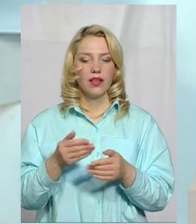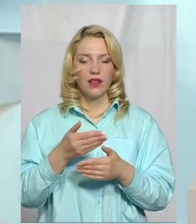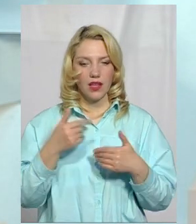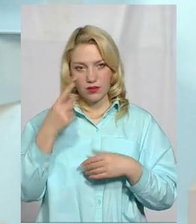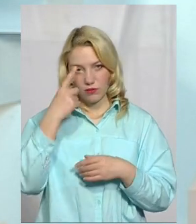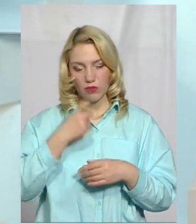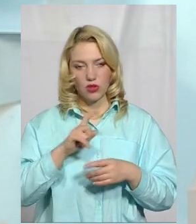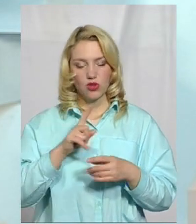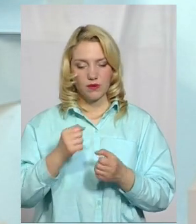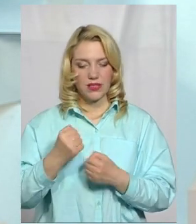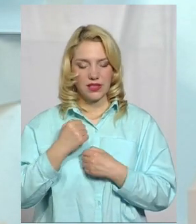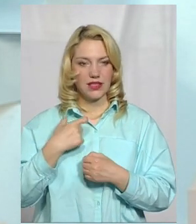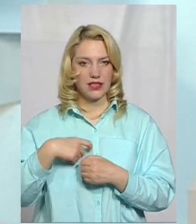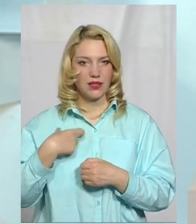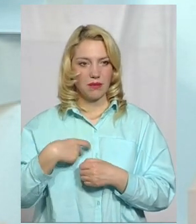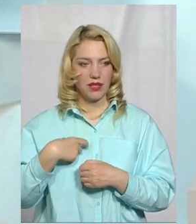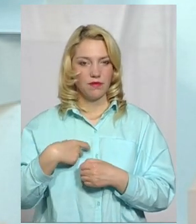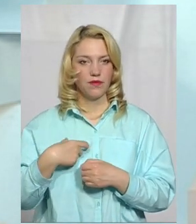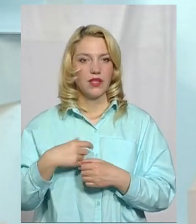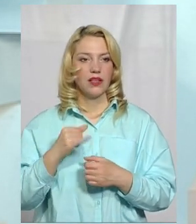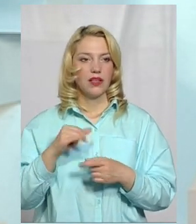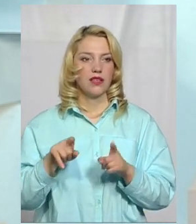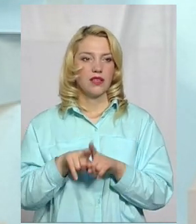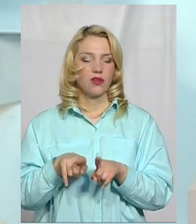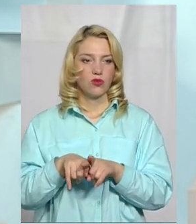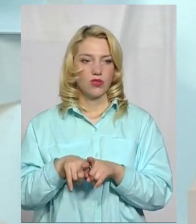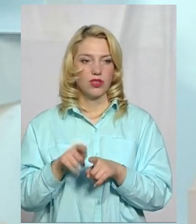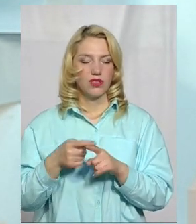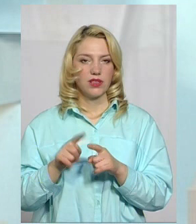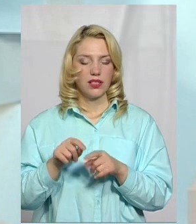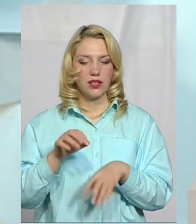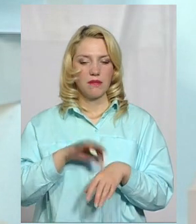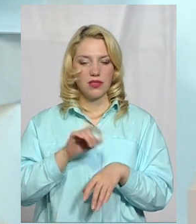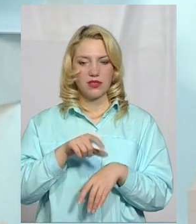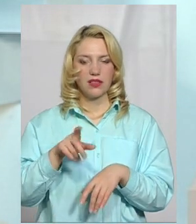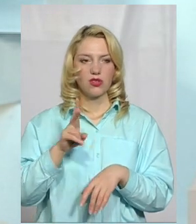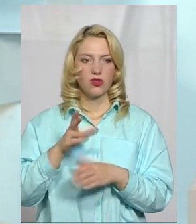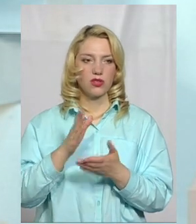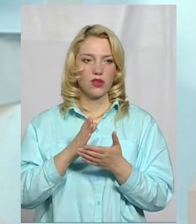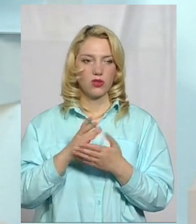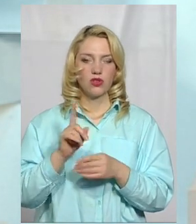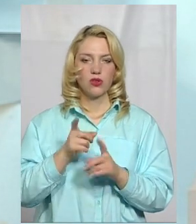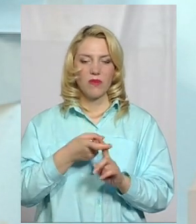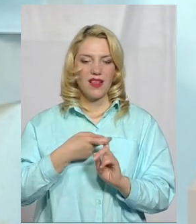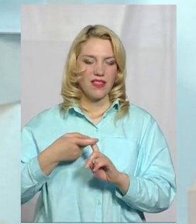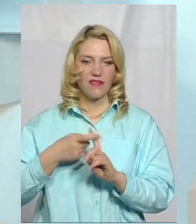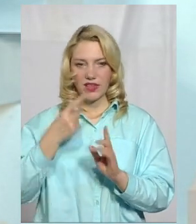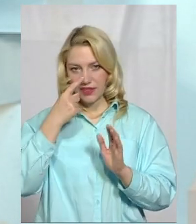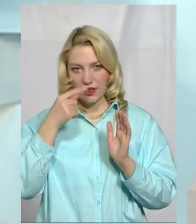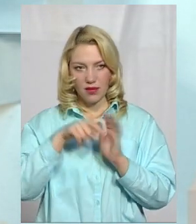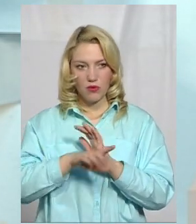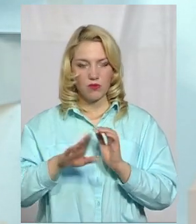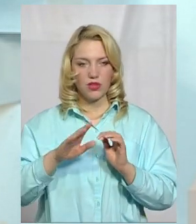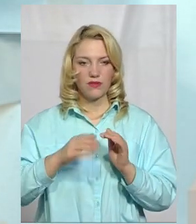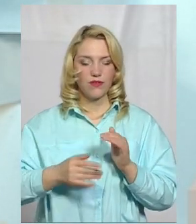захистити себе медичного працівника і також тих пацієнтів, які у нас вже заходяться, щоб інфекція не проникла в